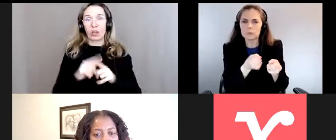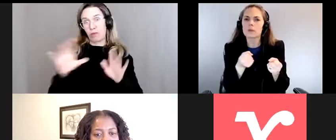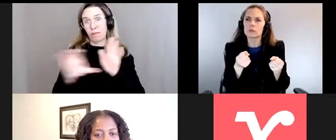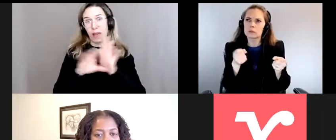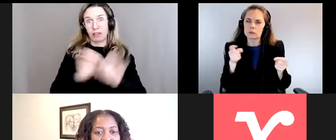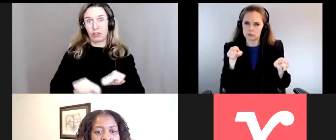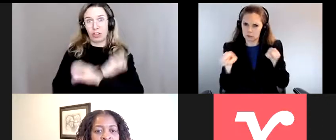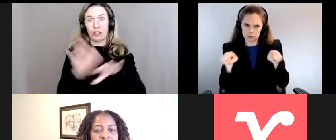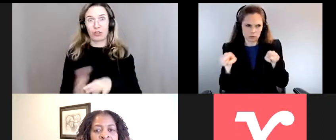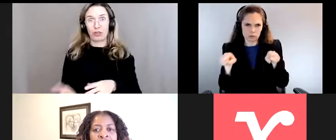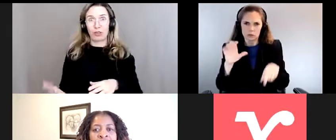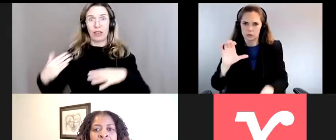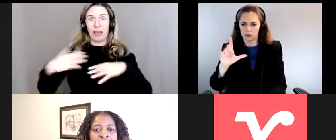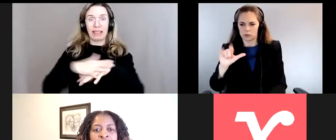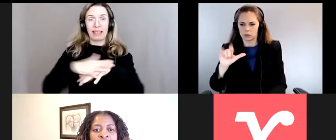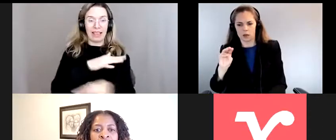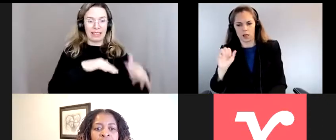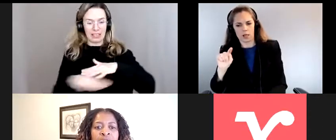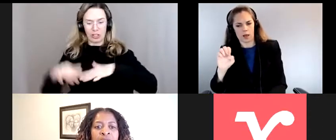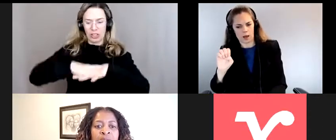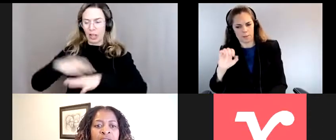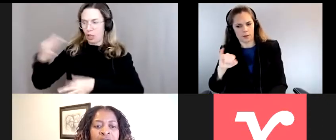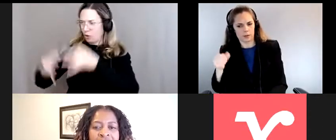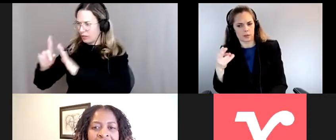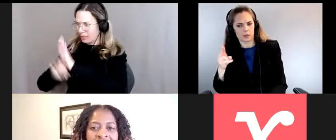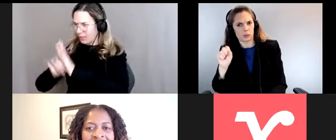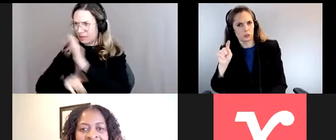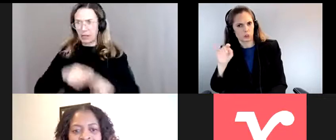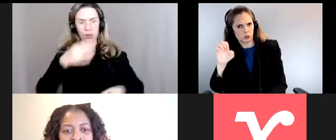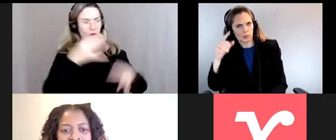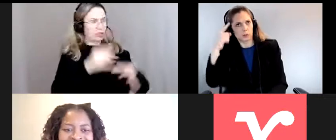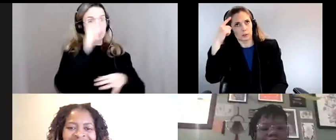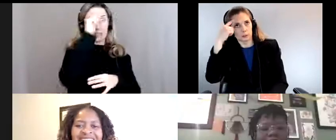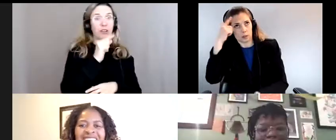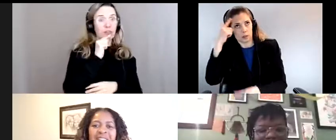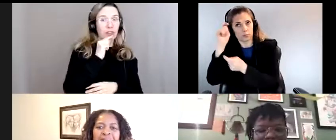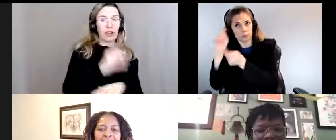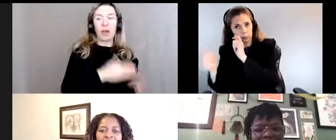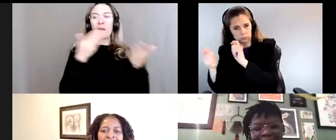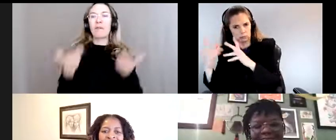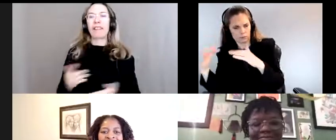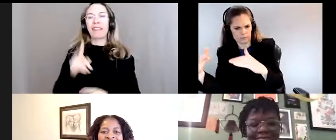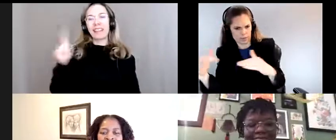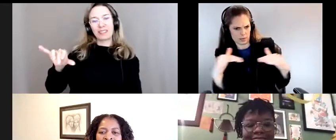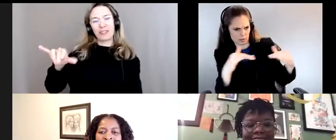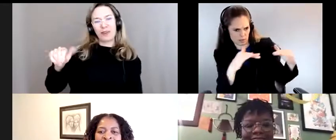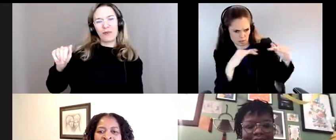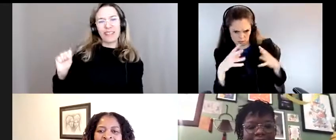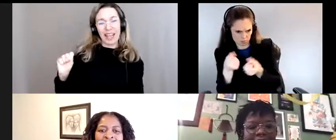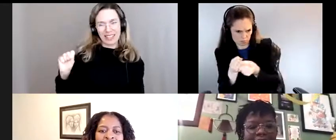intersectionnelle de la justice climatique et de la justice des genres. Je vais maintenant passer à Yaz, comme je l'ai mentionné plus tôt.